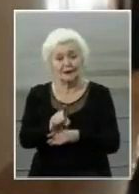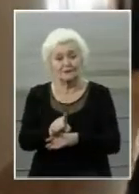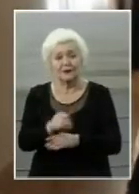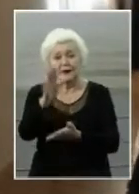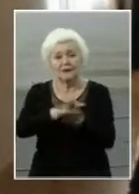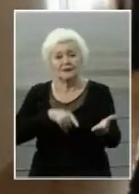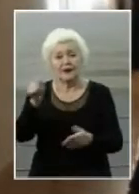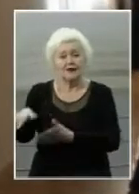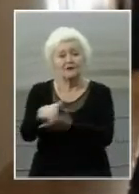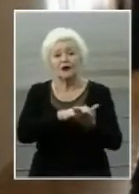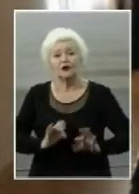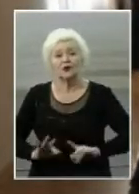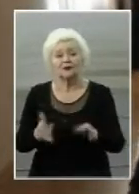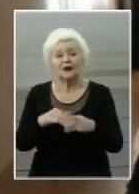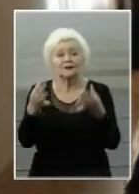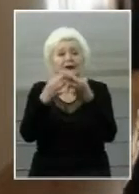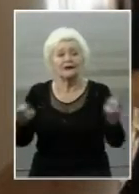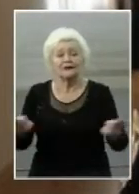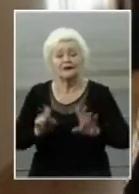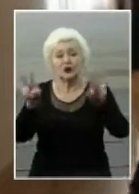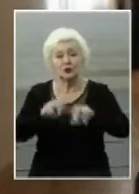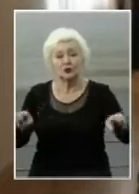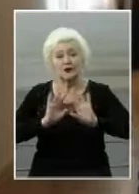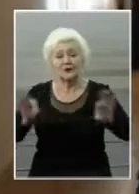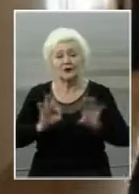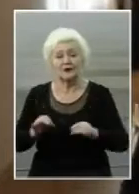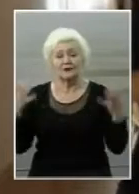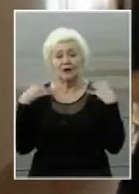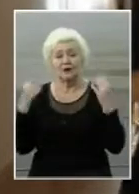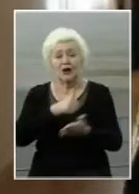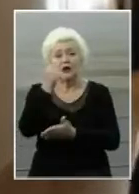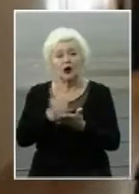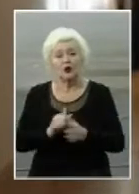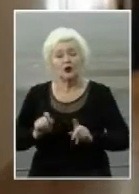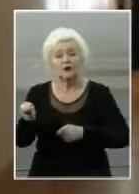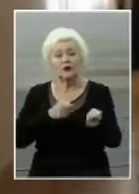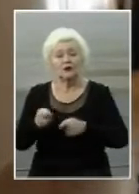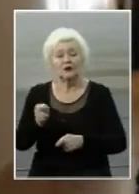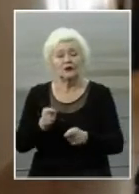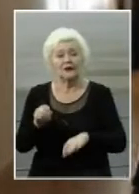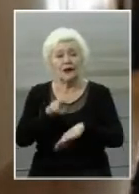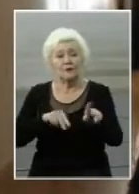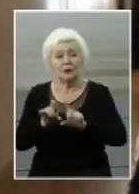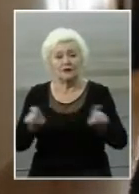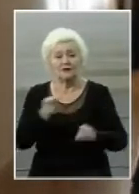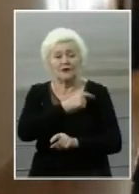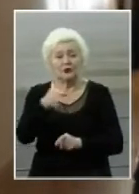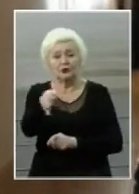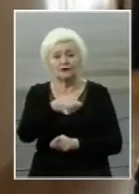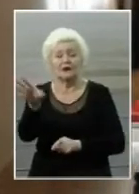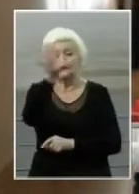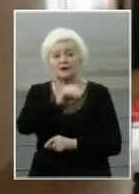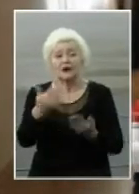громадських діячів щодо неналежного розслідування прокоментував начальник головного управління Нацполіції в Одеській області Дбитро Головін. «За всіма цими